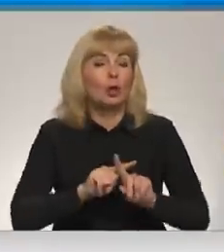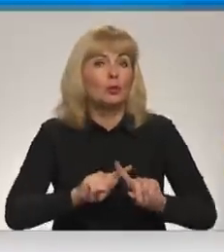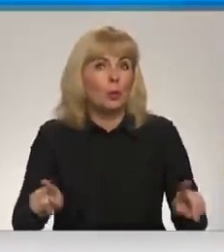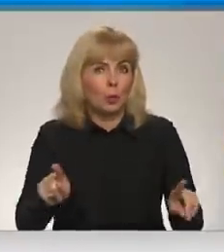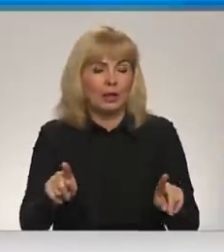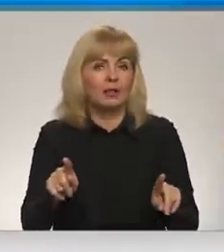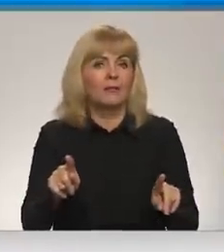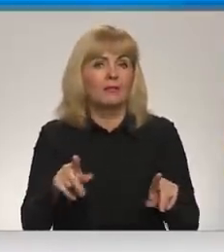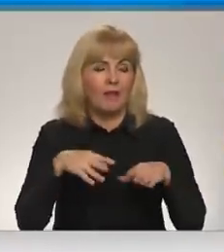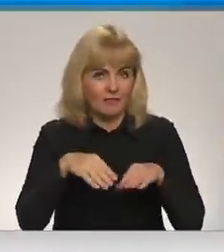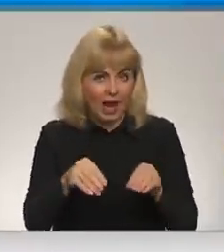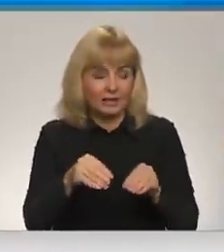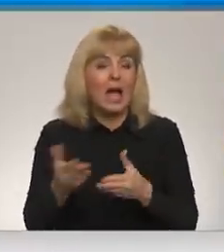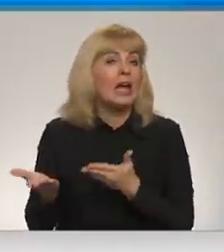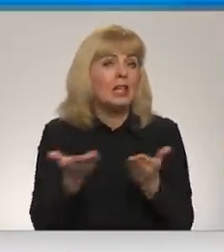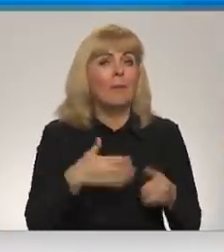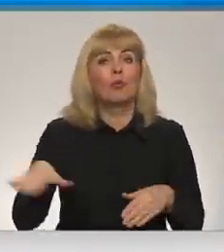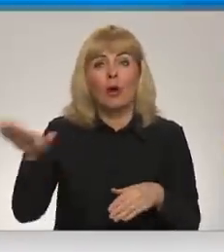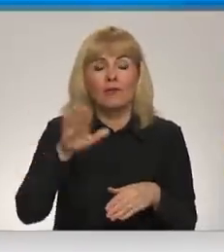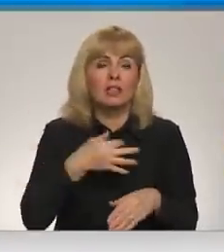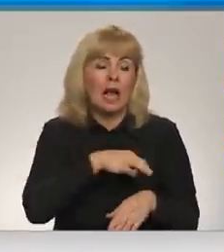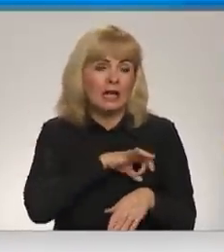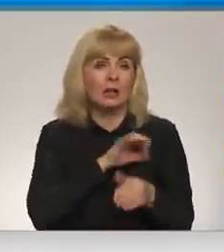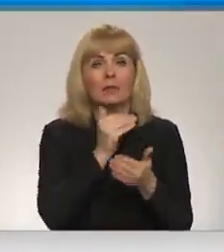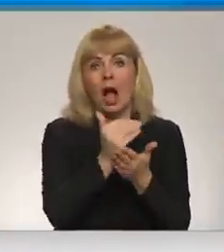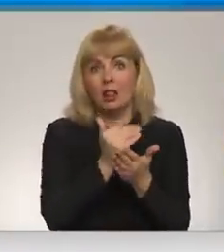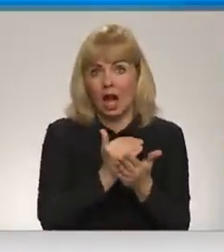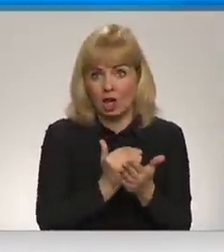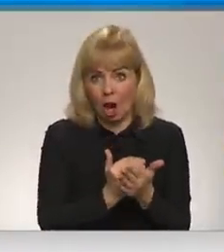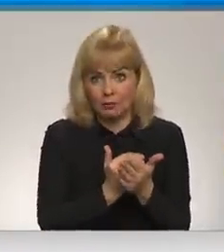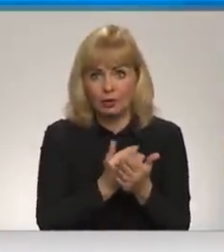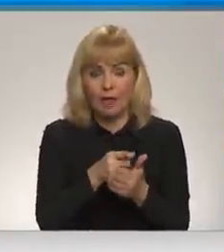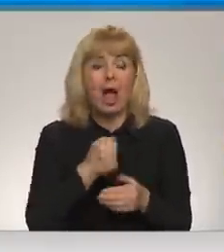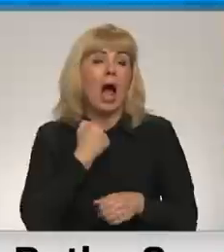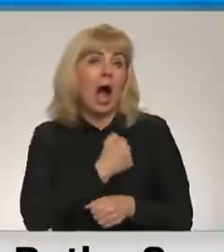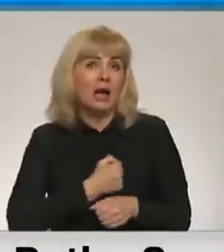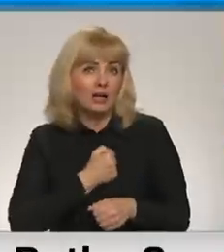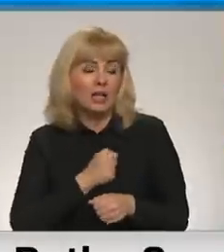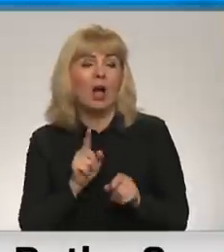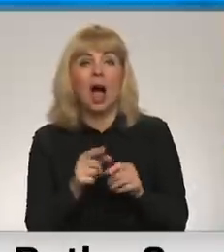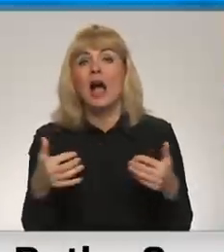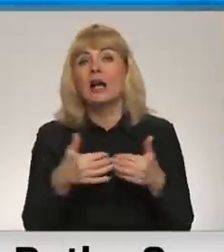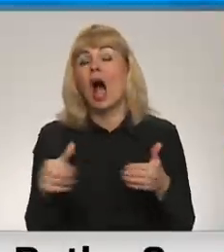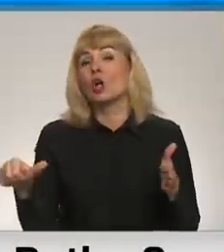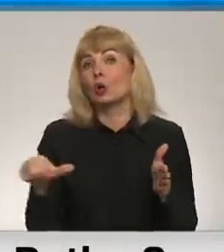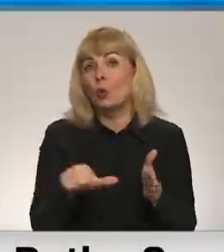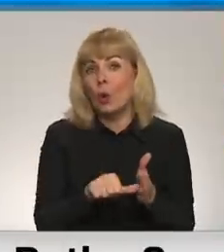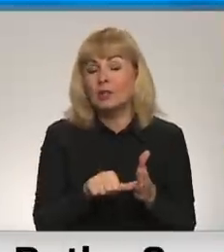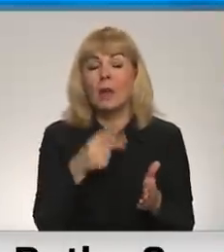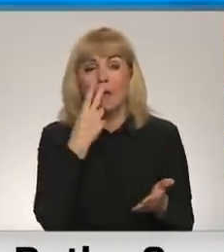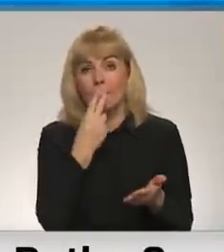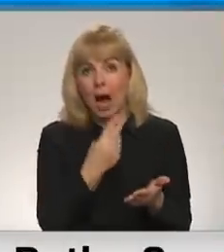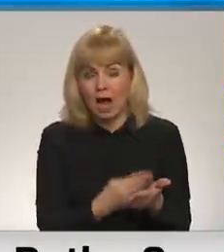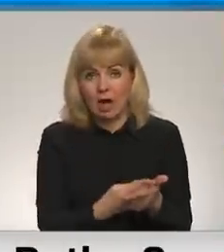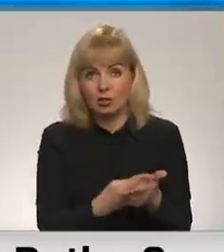jebkurai valstī, kurās krimināla likumos ir kriminālazēta agresija un kara noziegumi un kura parēdz